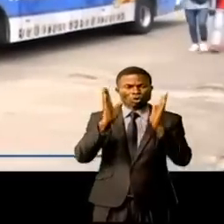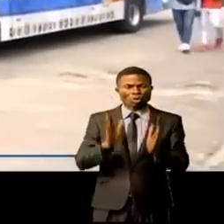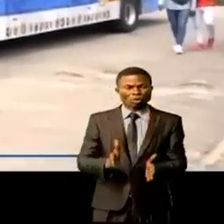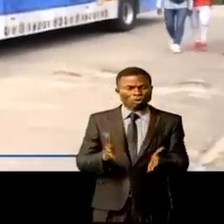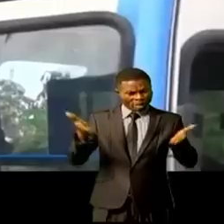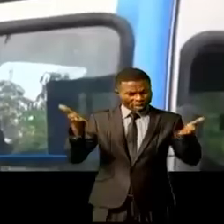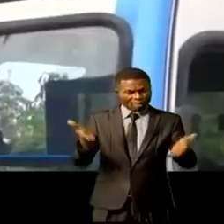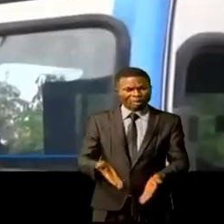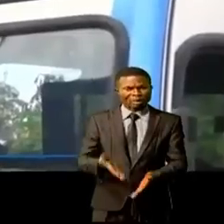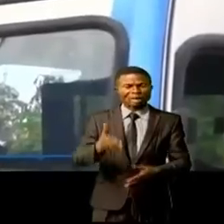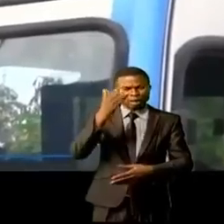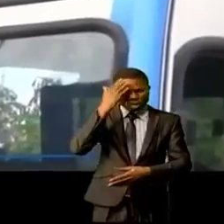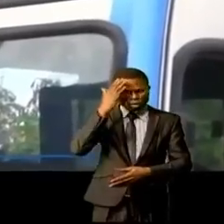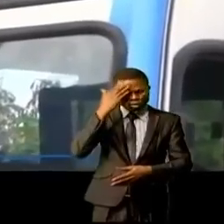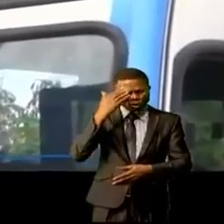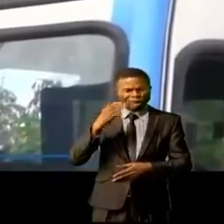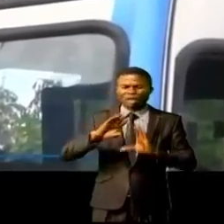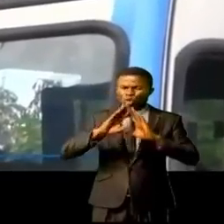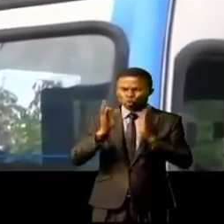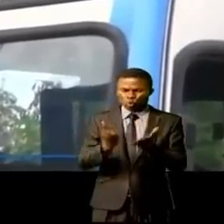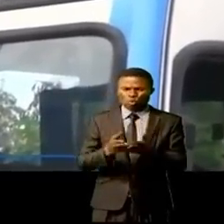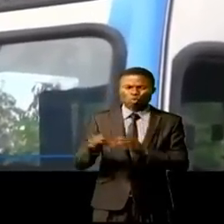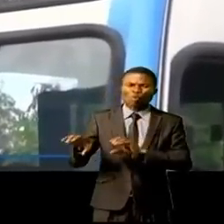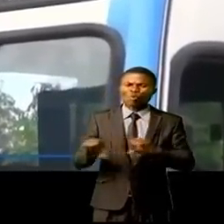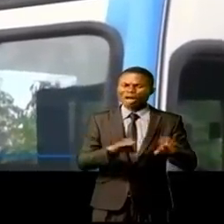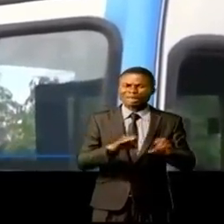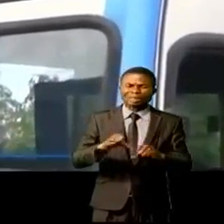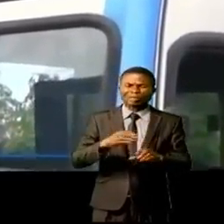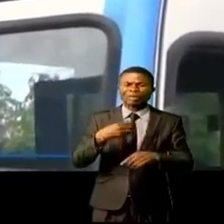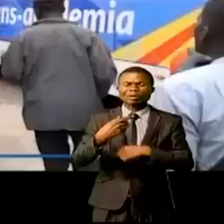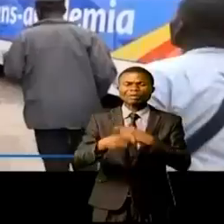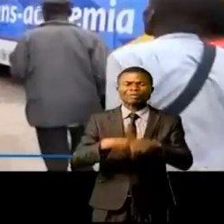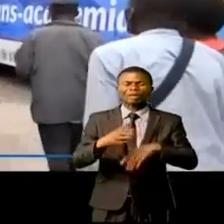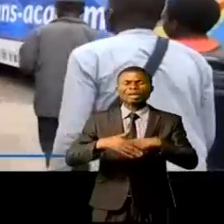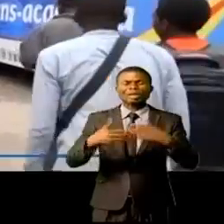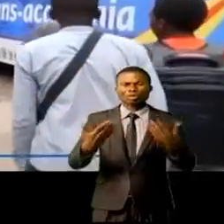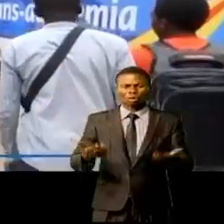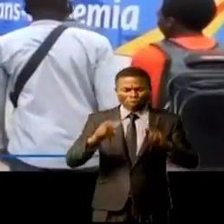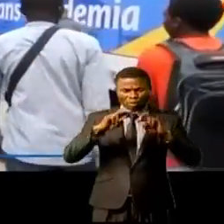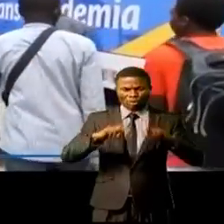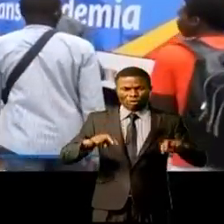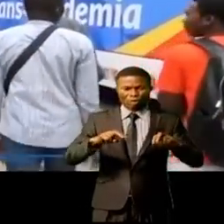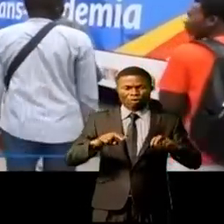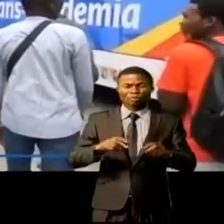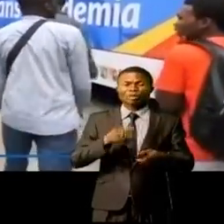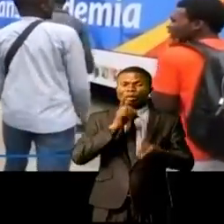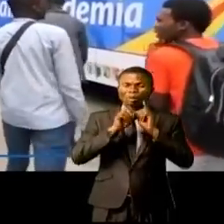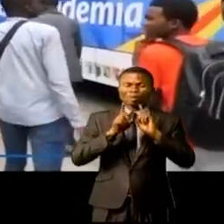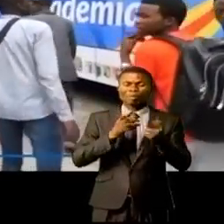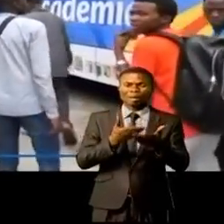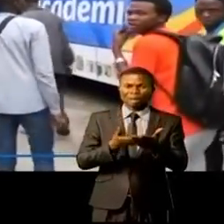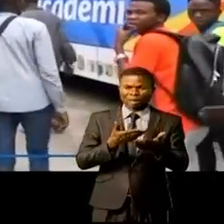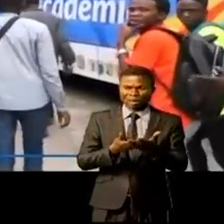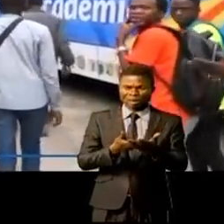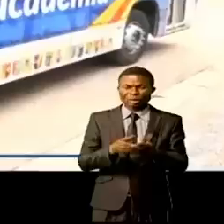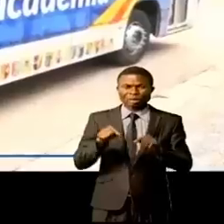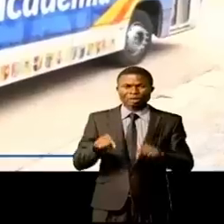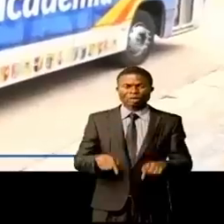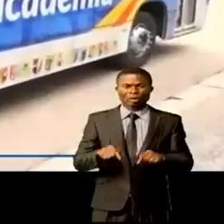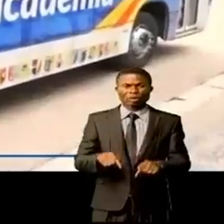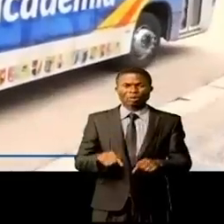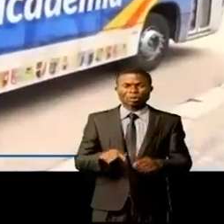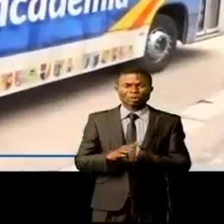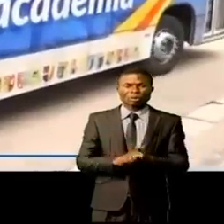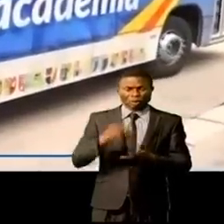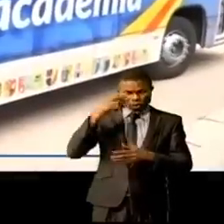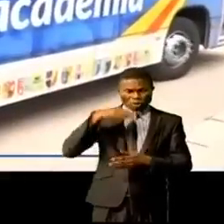tous ces dossiers d'ordre administratif également sont en étude. Je rappelle que les échanges ont eu lieu aujourd'hui à